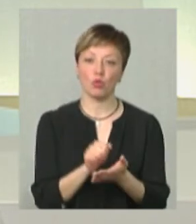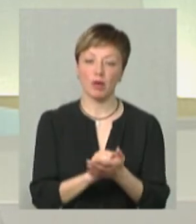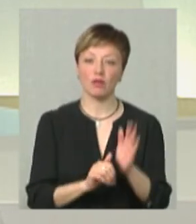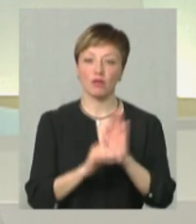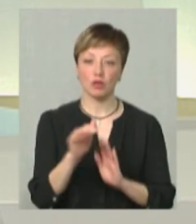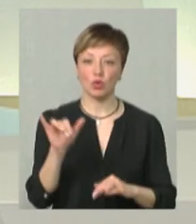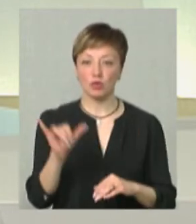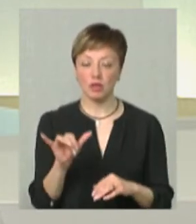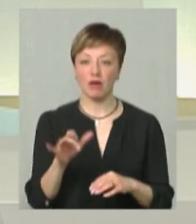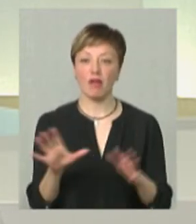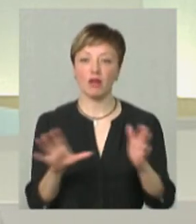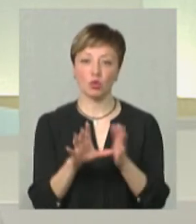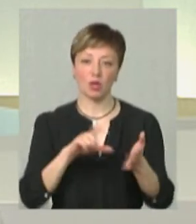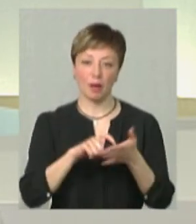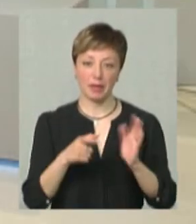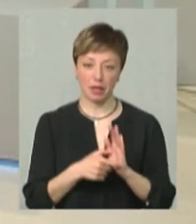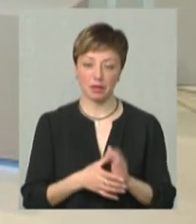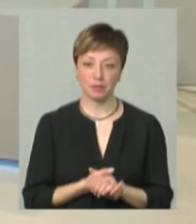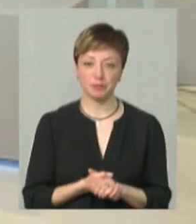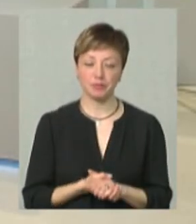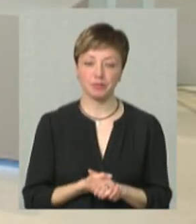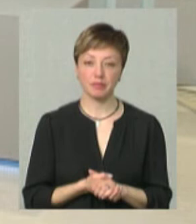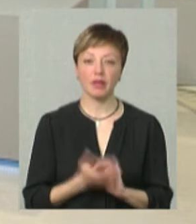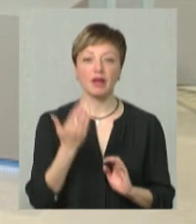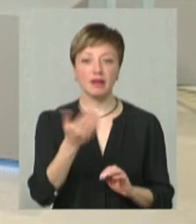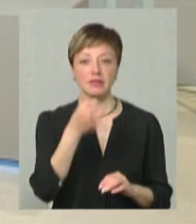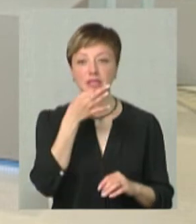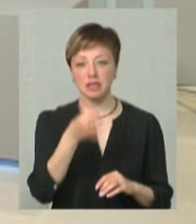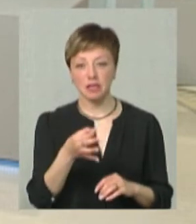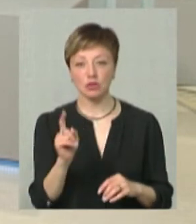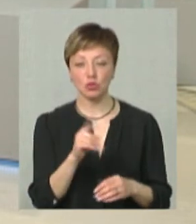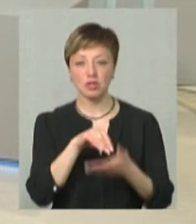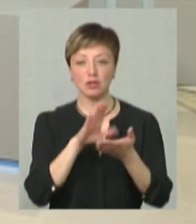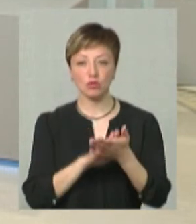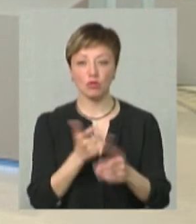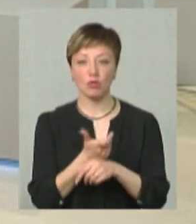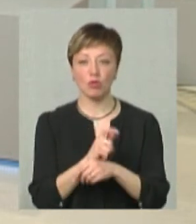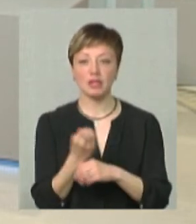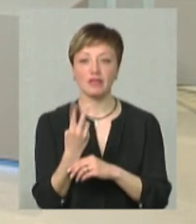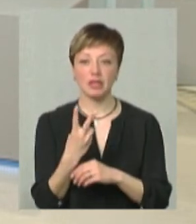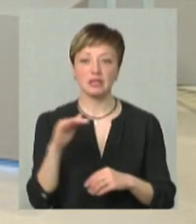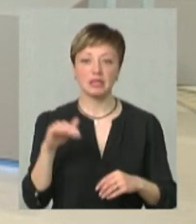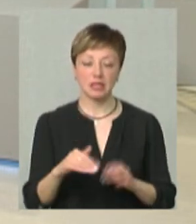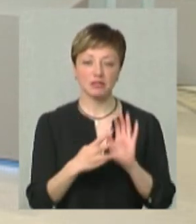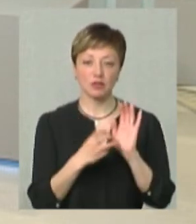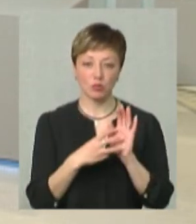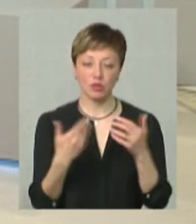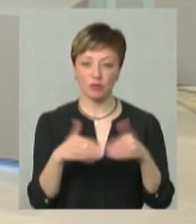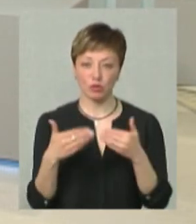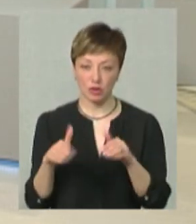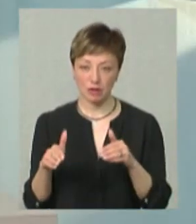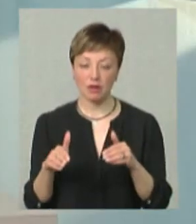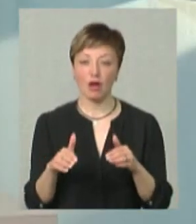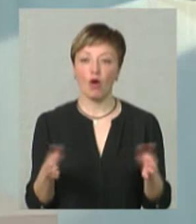до вишу уже в електронний кабінет вишу. Ви сказали, що зареєстровано понад 12 тисяч випускників